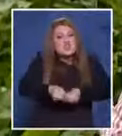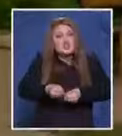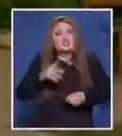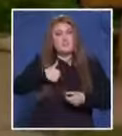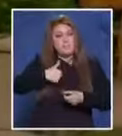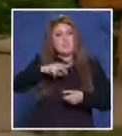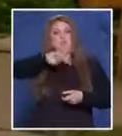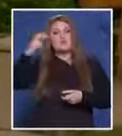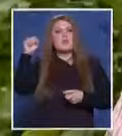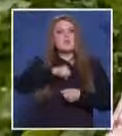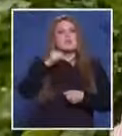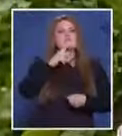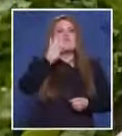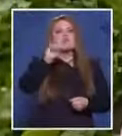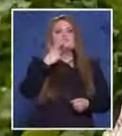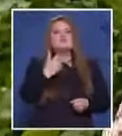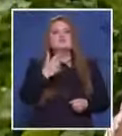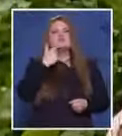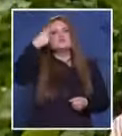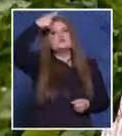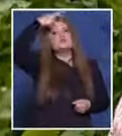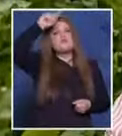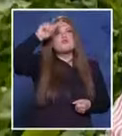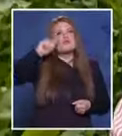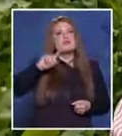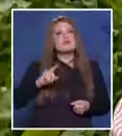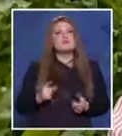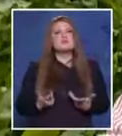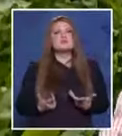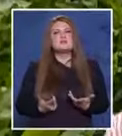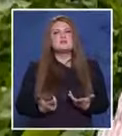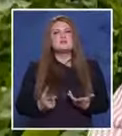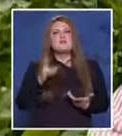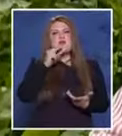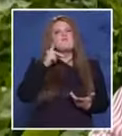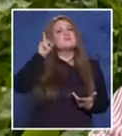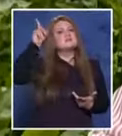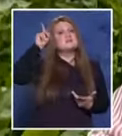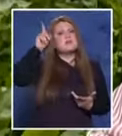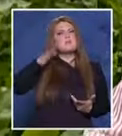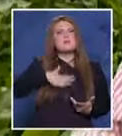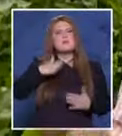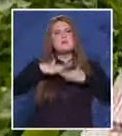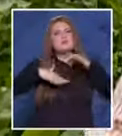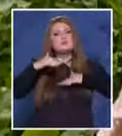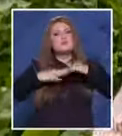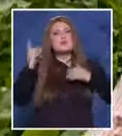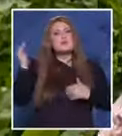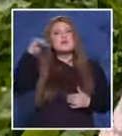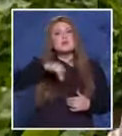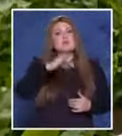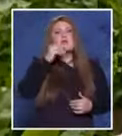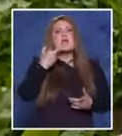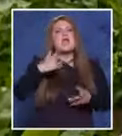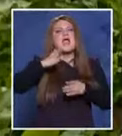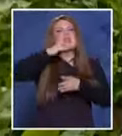бий. Те ти кажа защо? Защото на суфианците им се обхудават, беа резачка. Там построират. И те идват и кажат къде